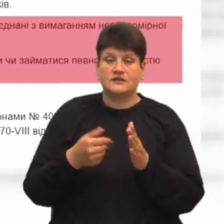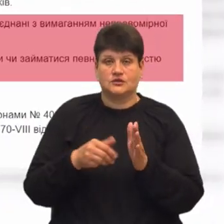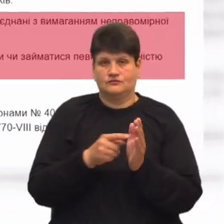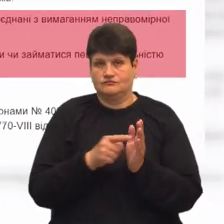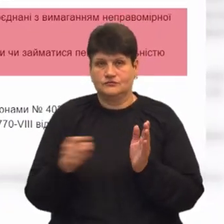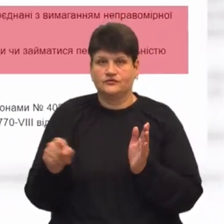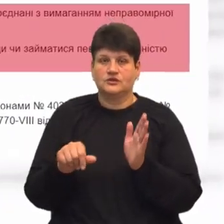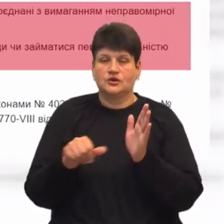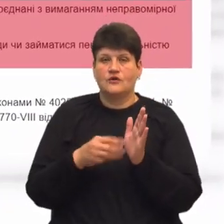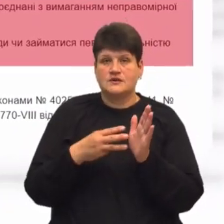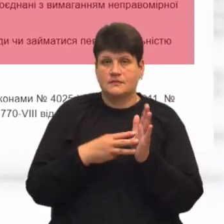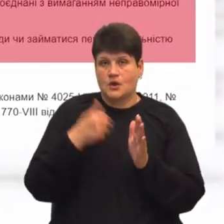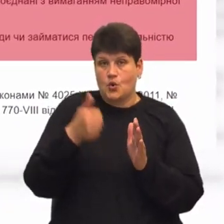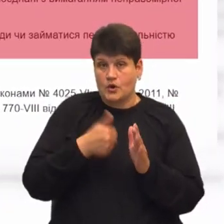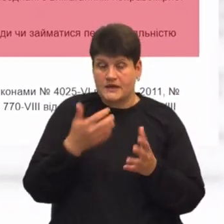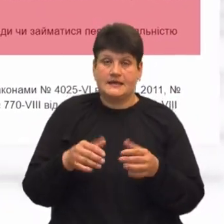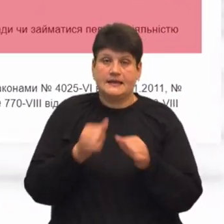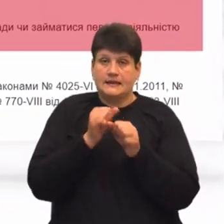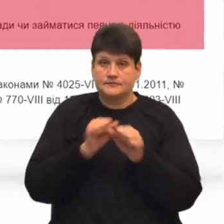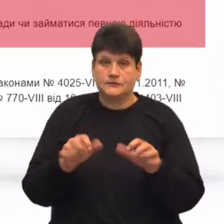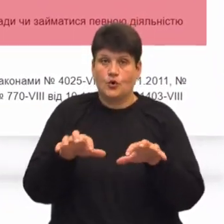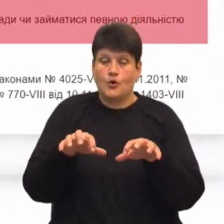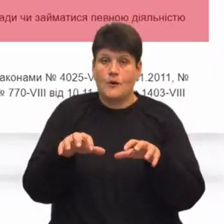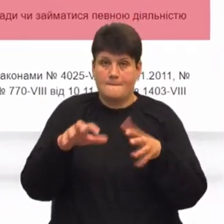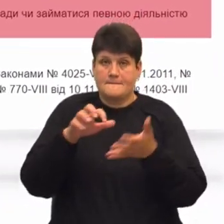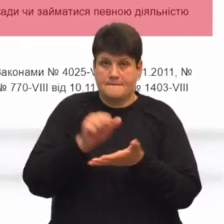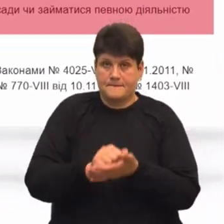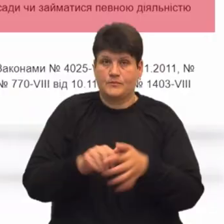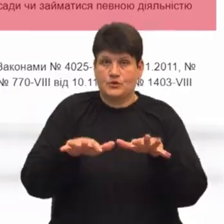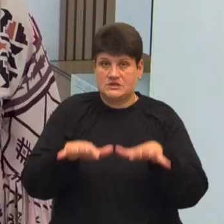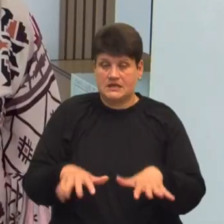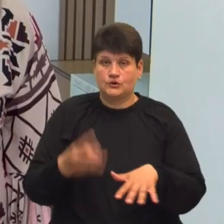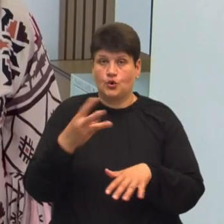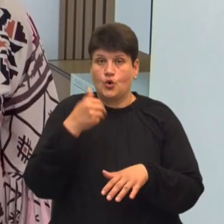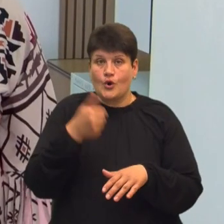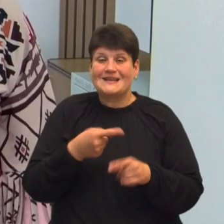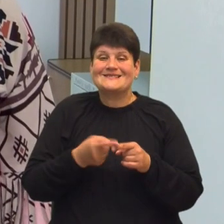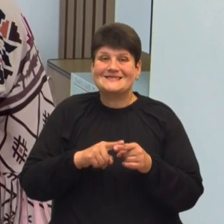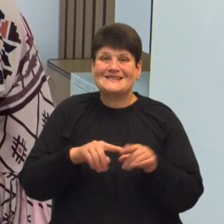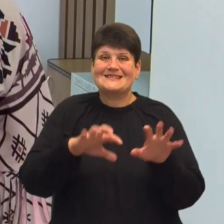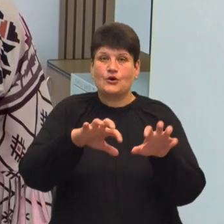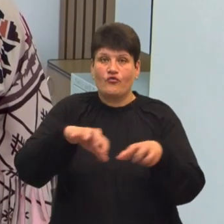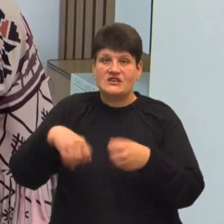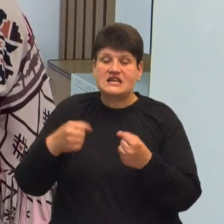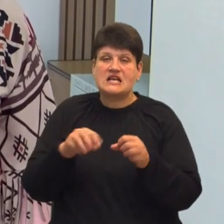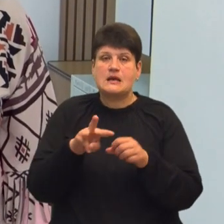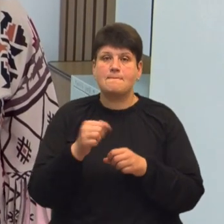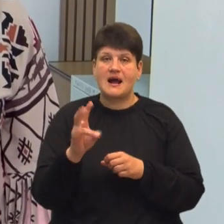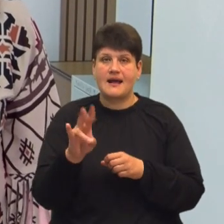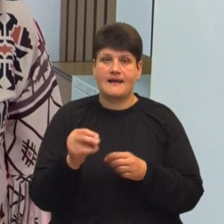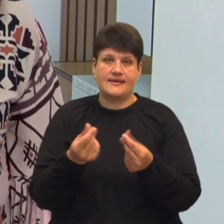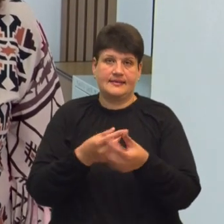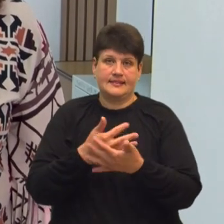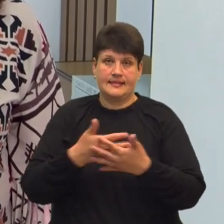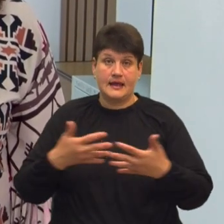з позбавленням права обіймати певні посади на строк до трьох років з конфіскацією майна. Поспілкуватися з головою обласної ради Михайлом